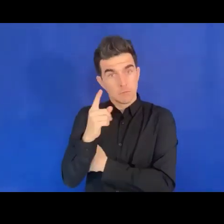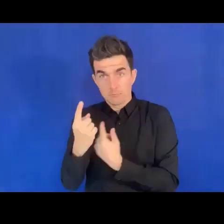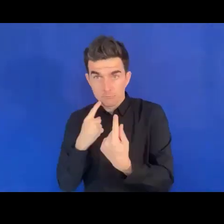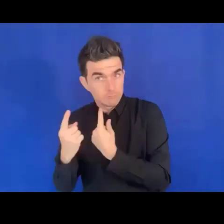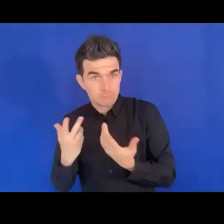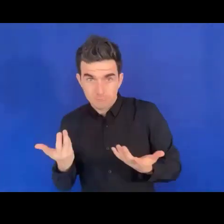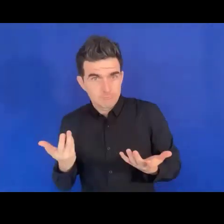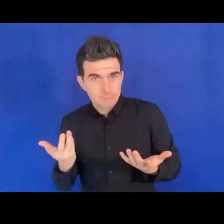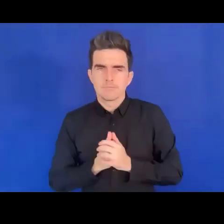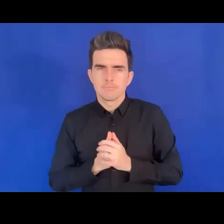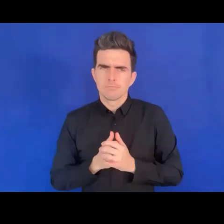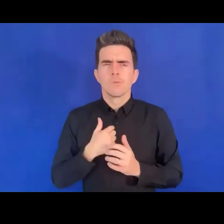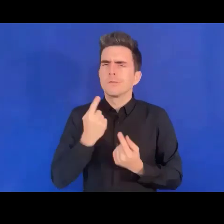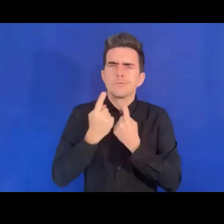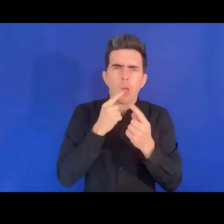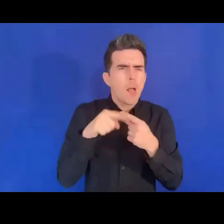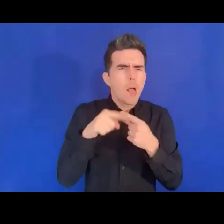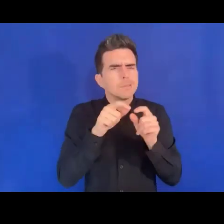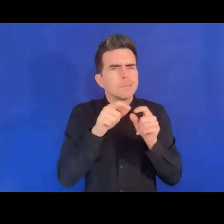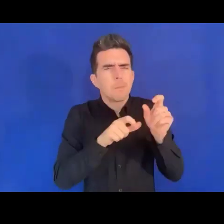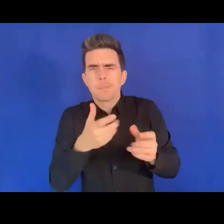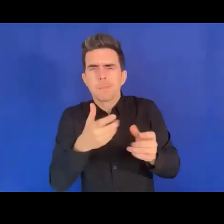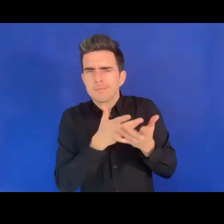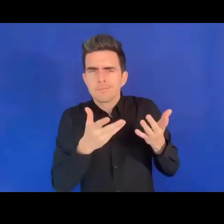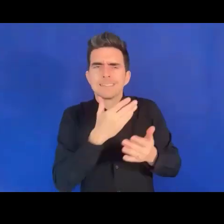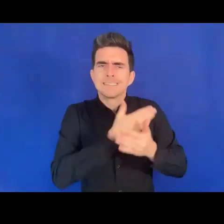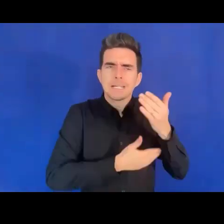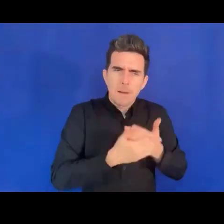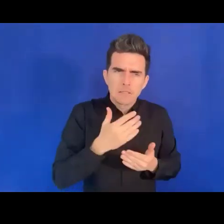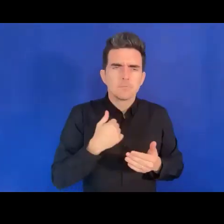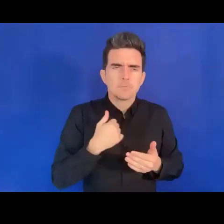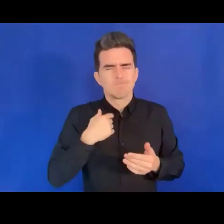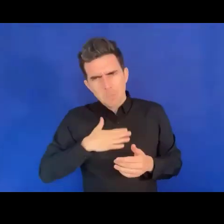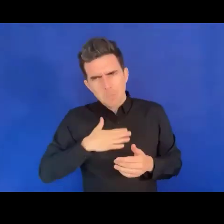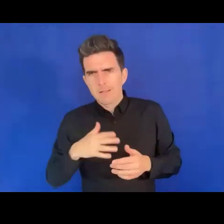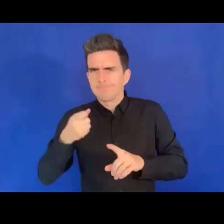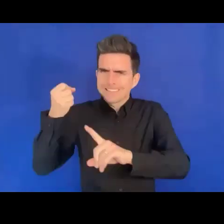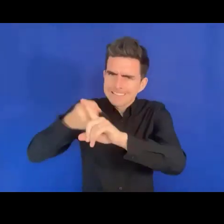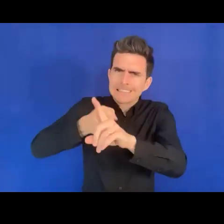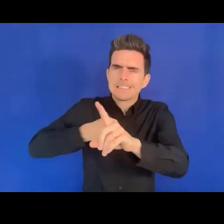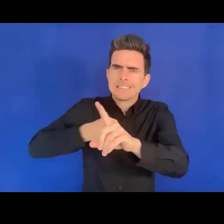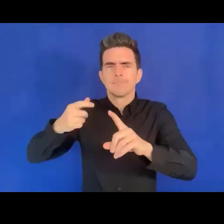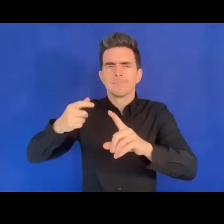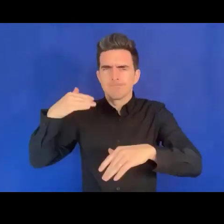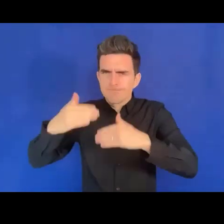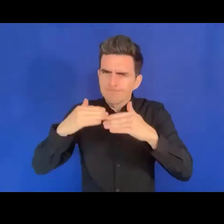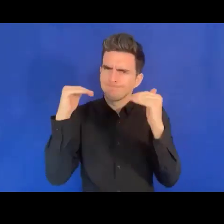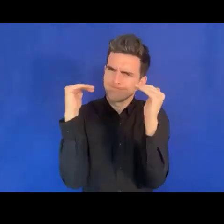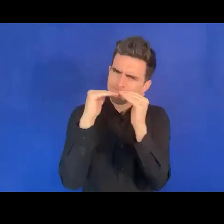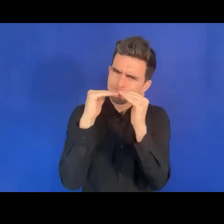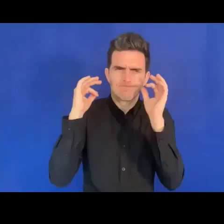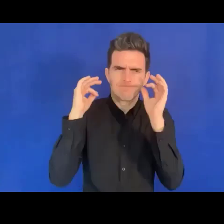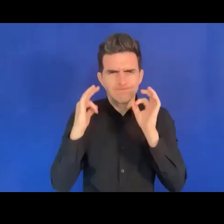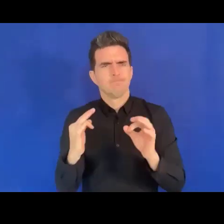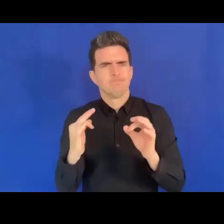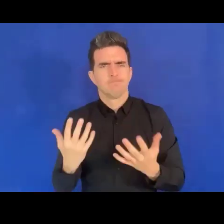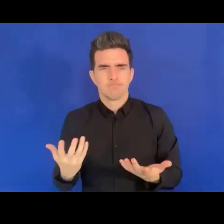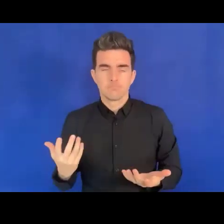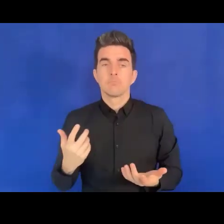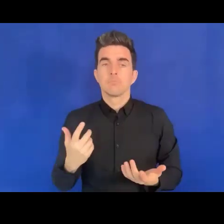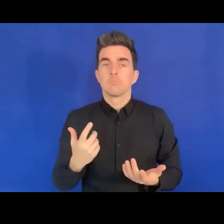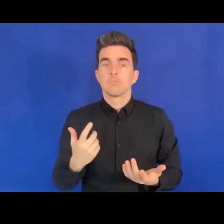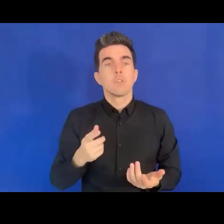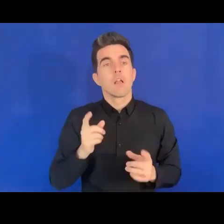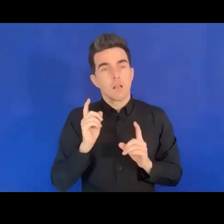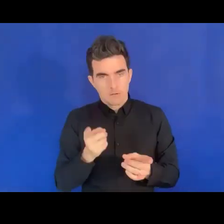justice, nous disons que nous devons dire que la vie des personnes en situation de handicap compte. C'est très